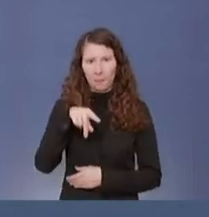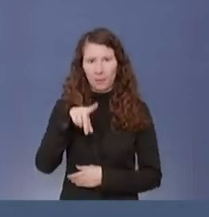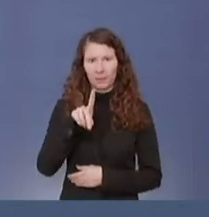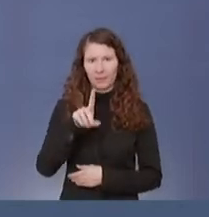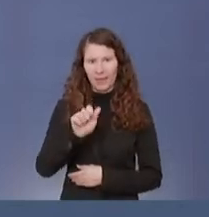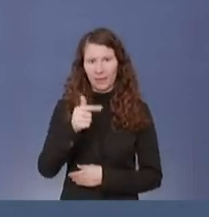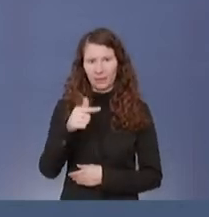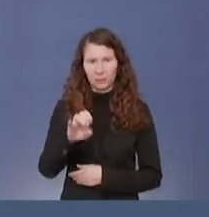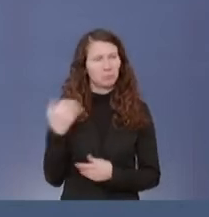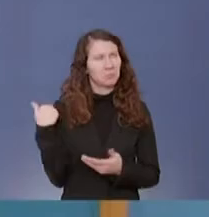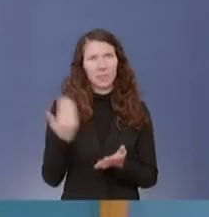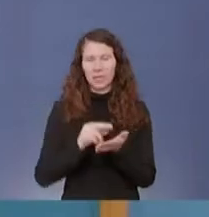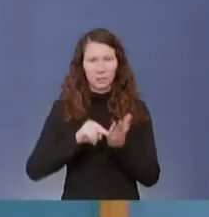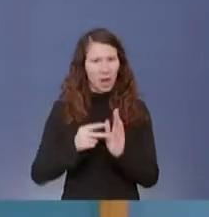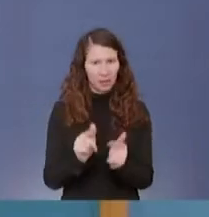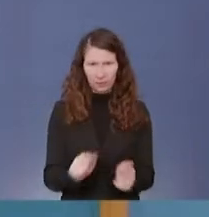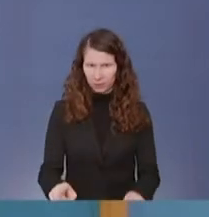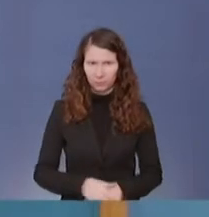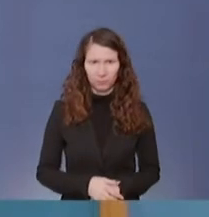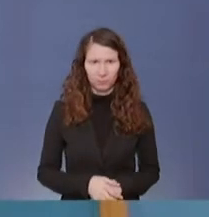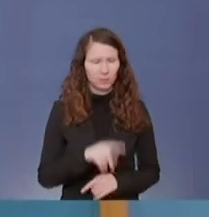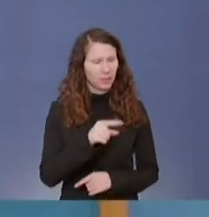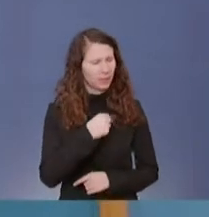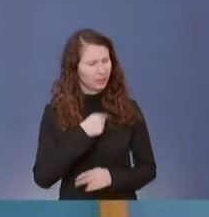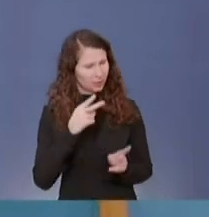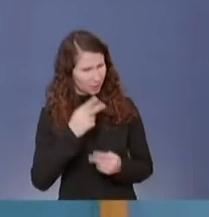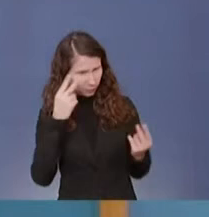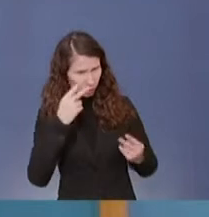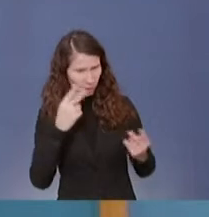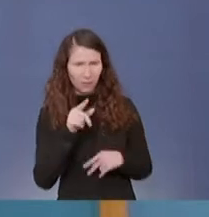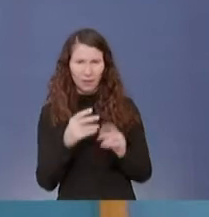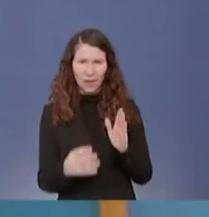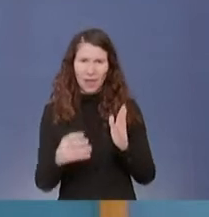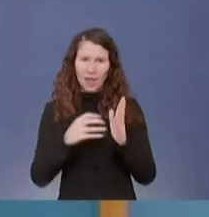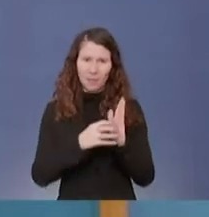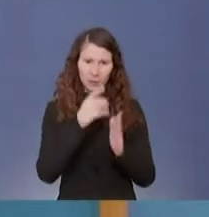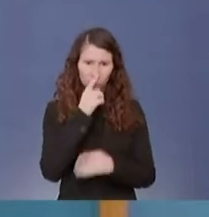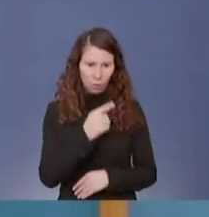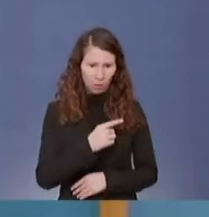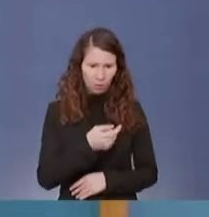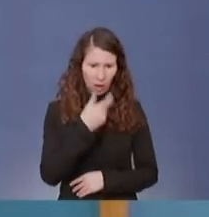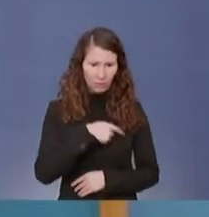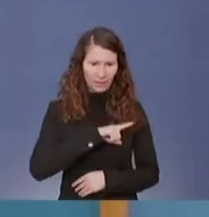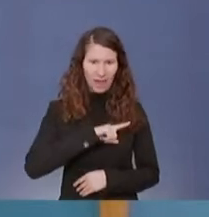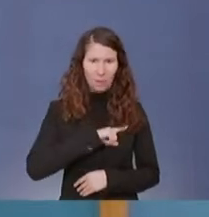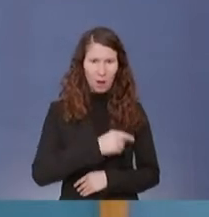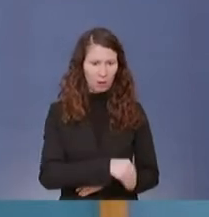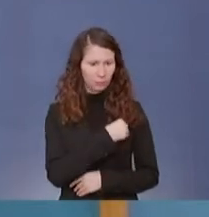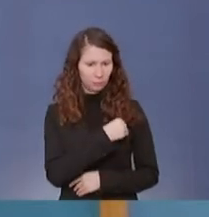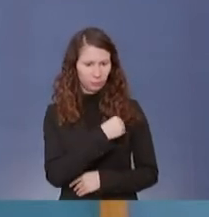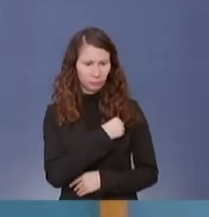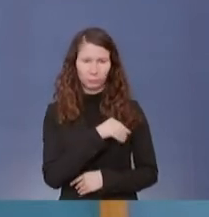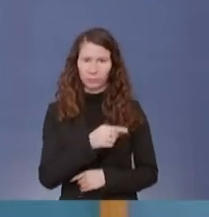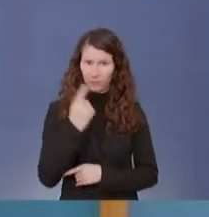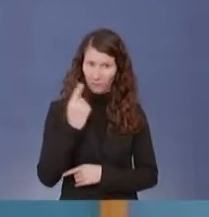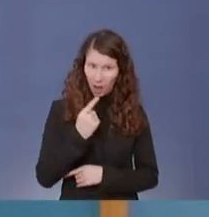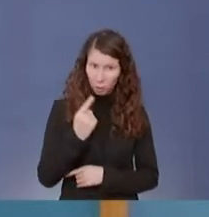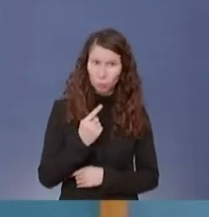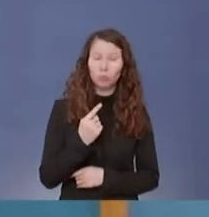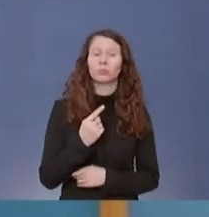Ich weiß nicht, ob ich Sie richtig verstehe. Die App kann ja immer nur mich als Nutzer der App, kann die App nur dann warnen,